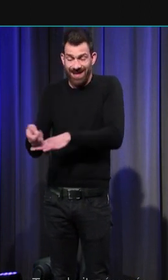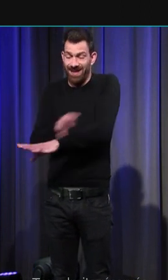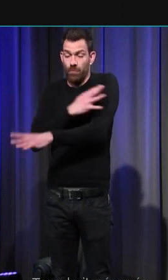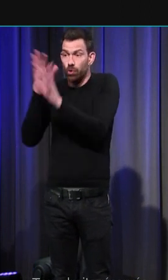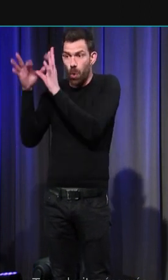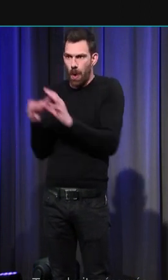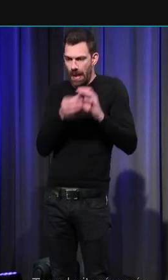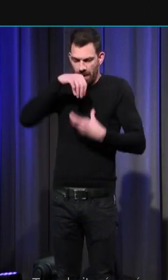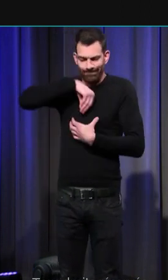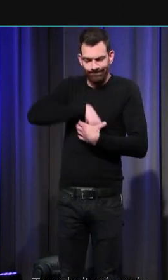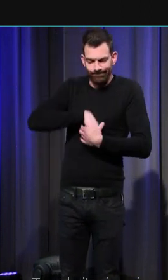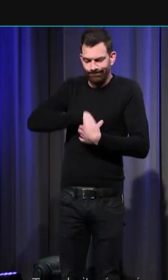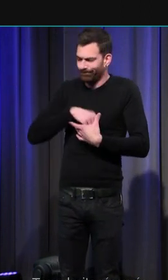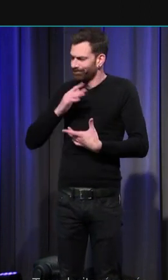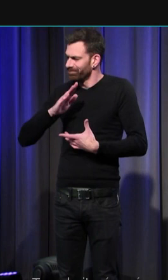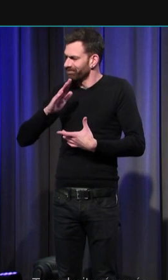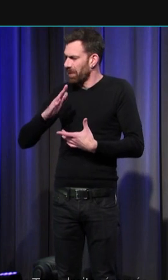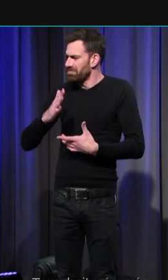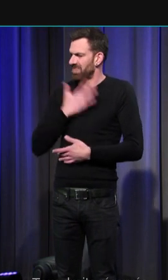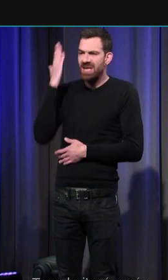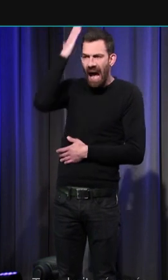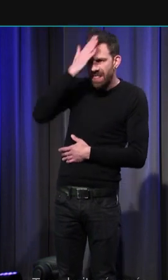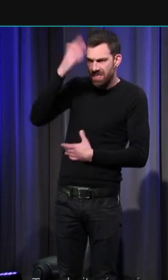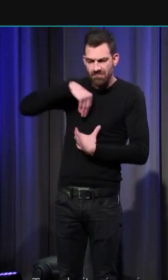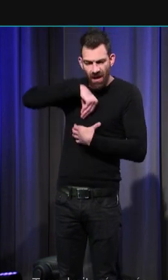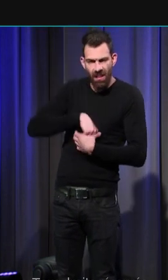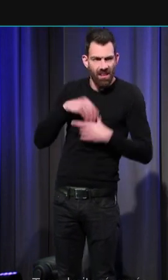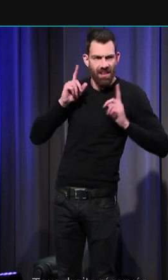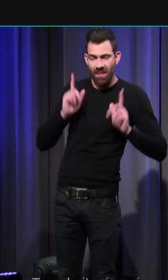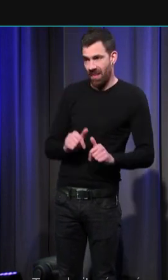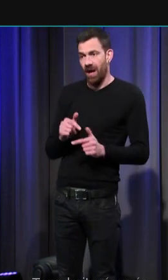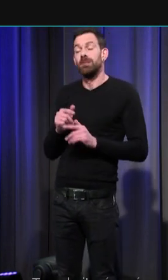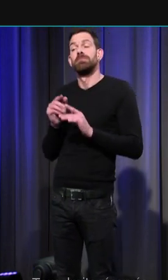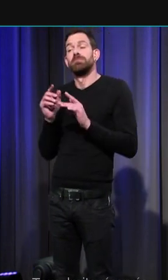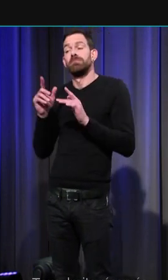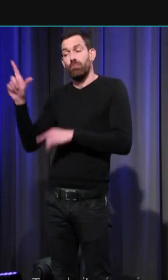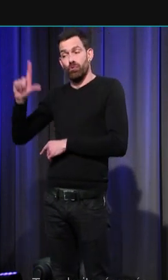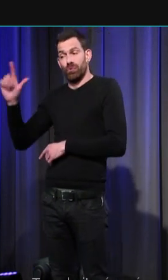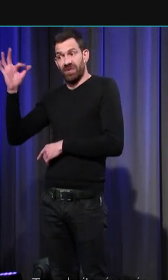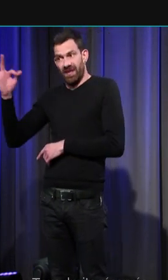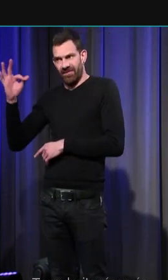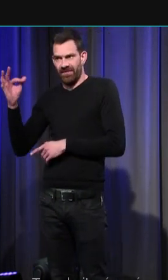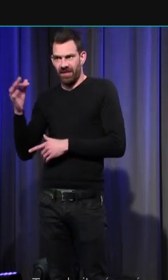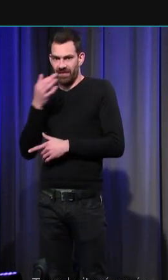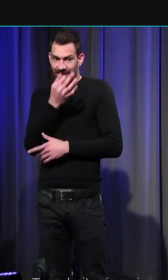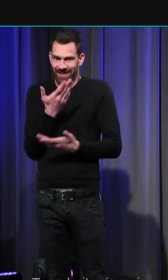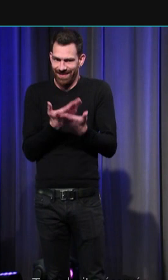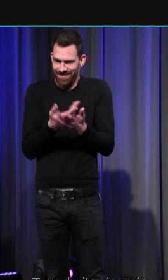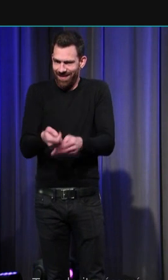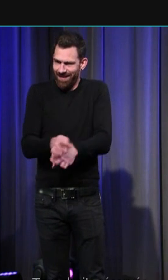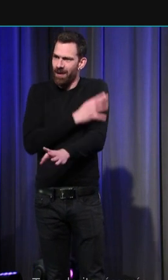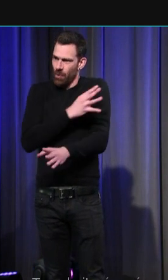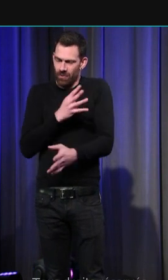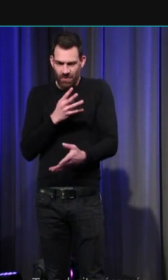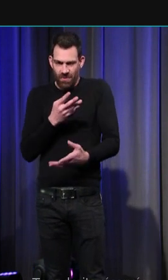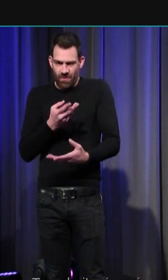aux pulsions primitives et inconscientes. c'est même pour cela que, pour Lucien Fèvre, elles sont particulièrement précieuses à l